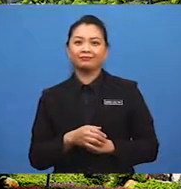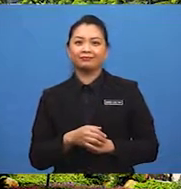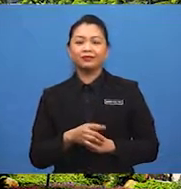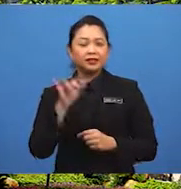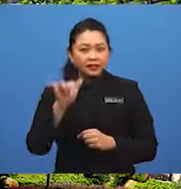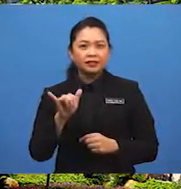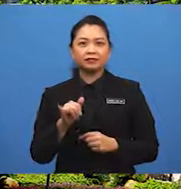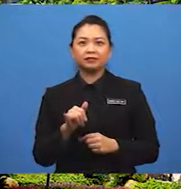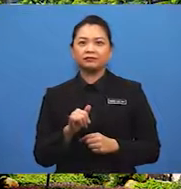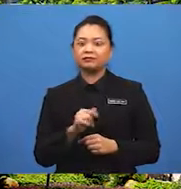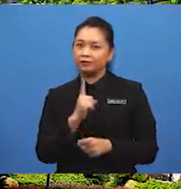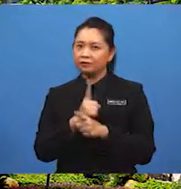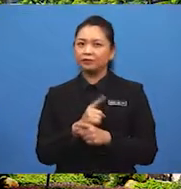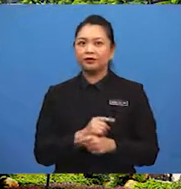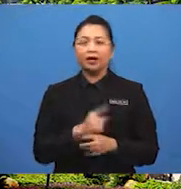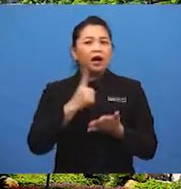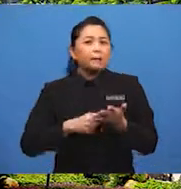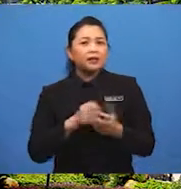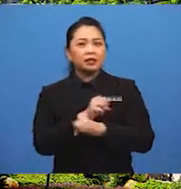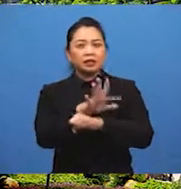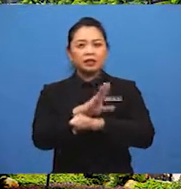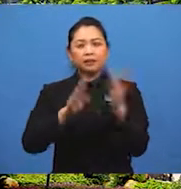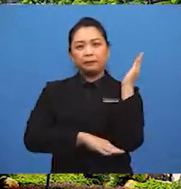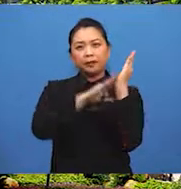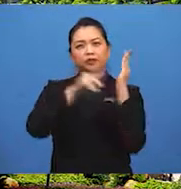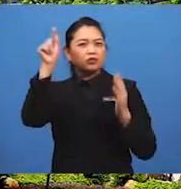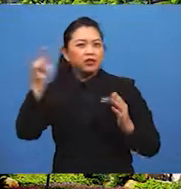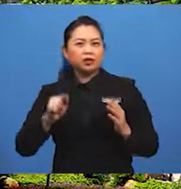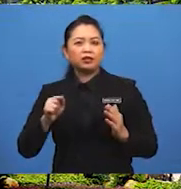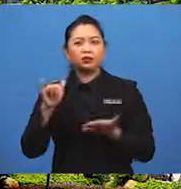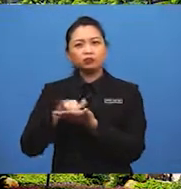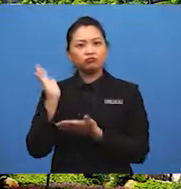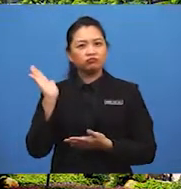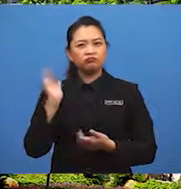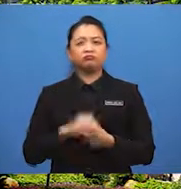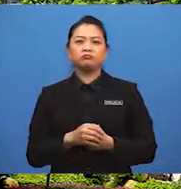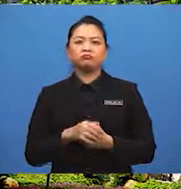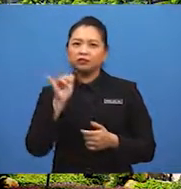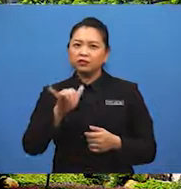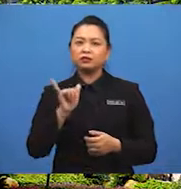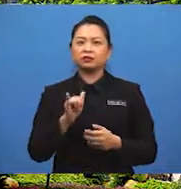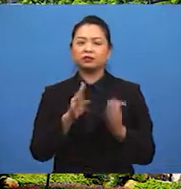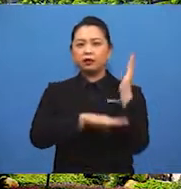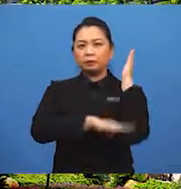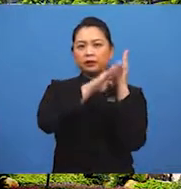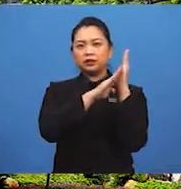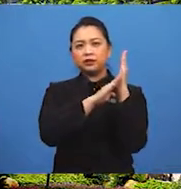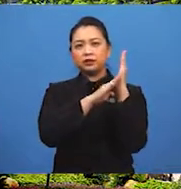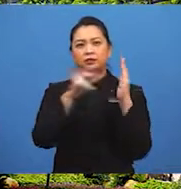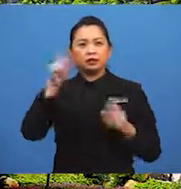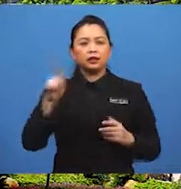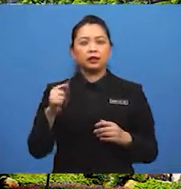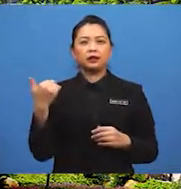Ya, memang pernah. Apakah kesan banjir kilat yang berlaku? Ya, banjir kilat menyebabkan